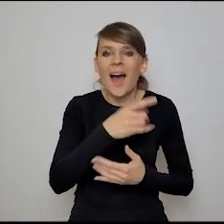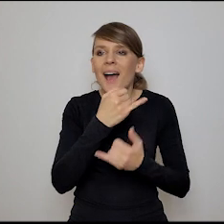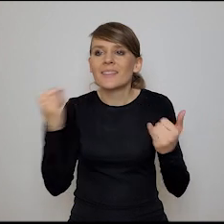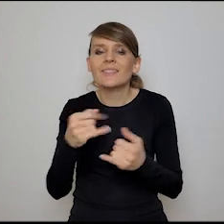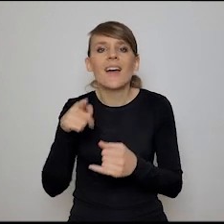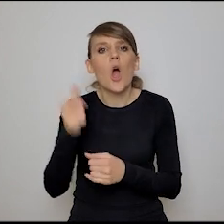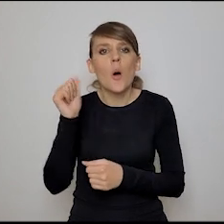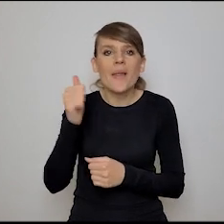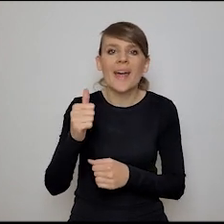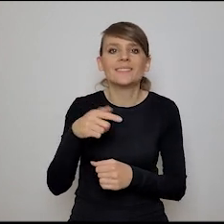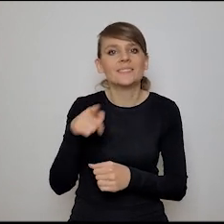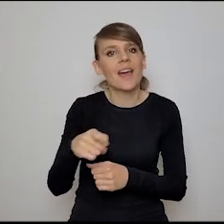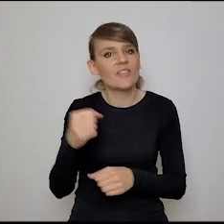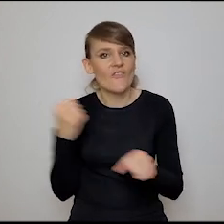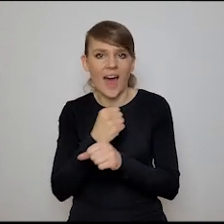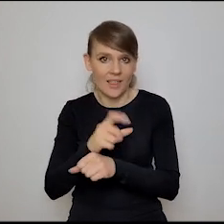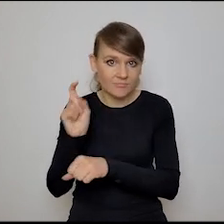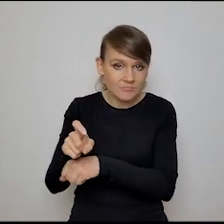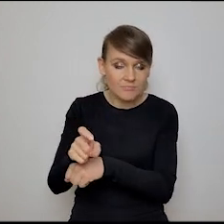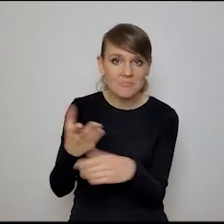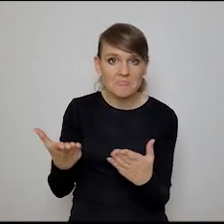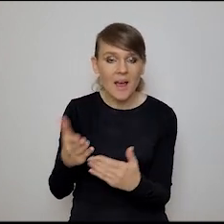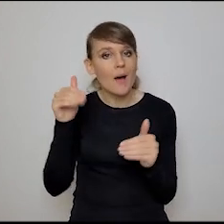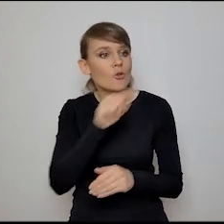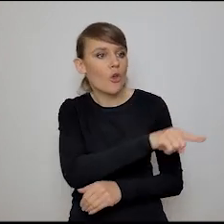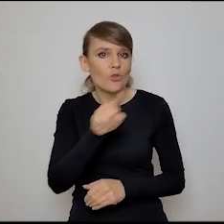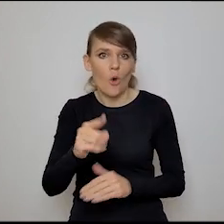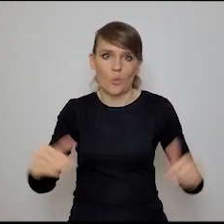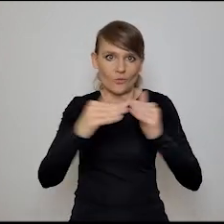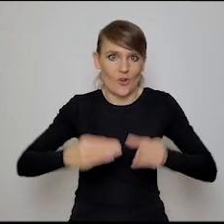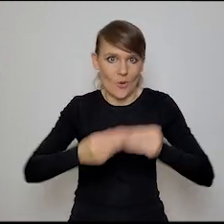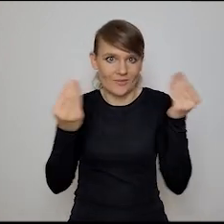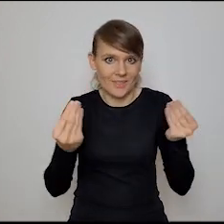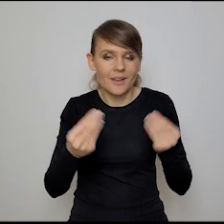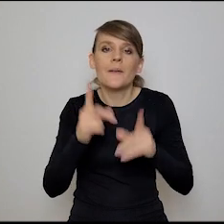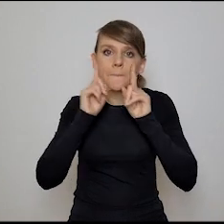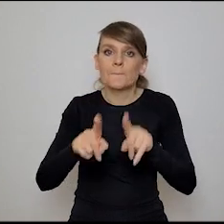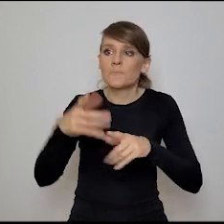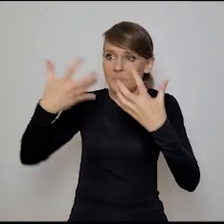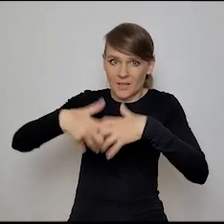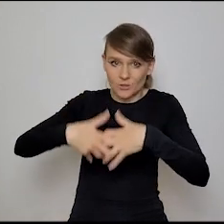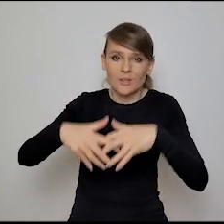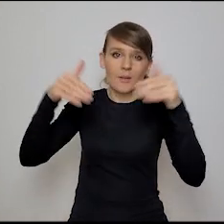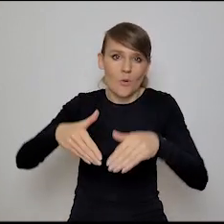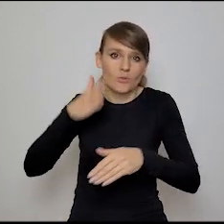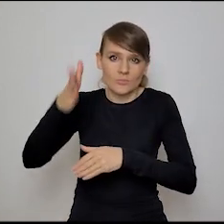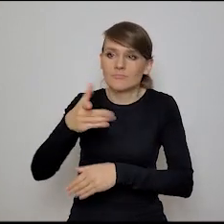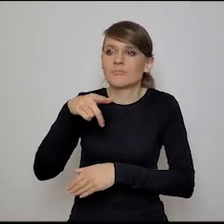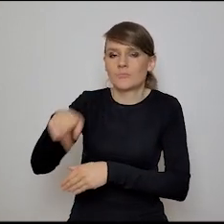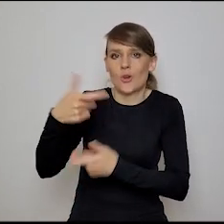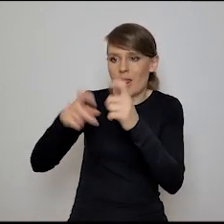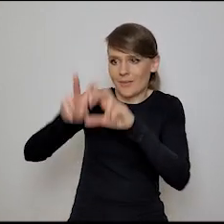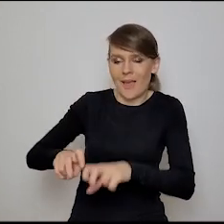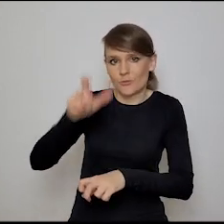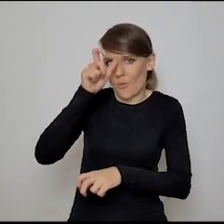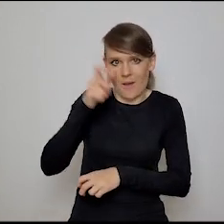twarde, a na ile my potrzymy jedno i drugie rozwijać bardzo mocno, bo maszyny wprawdzie zastąpią nas przy diagnostyce, ale